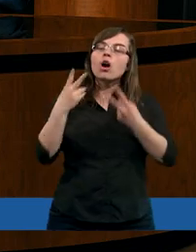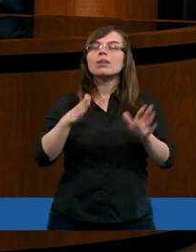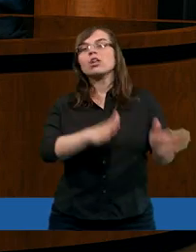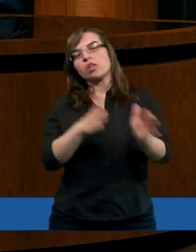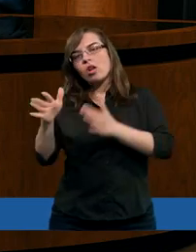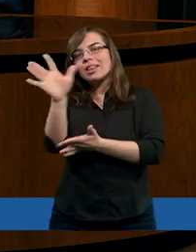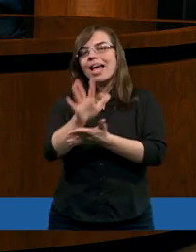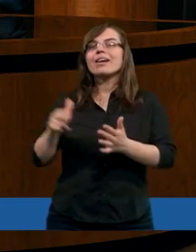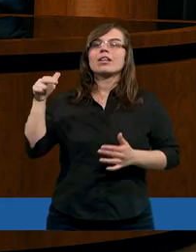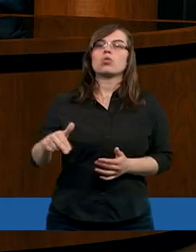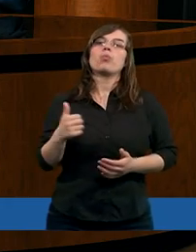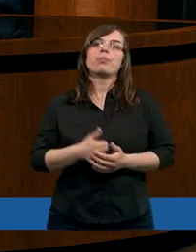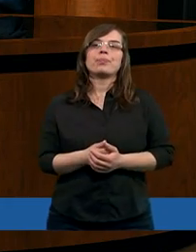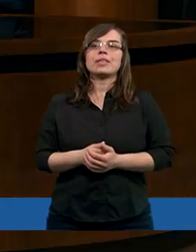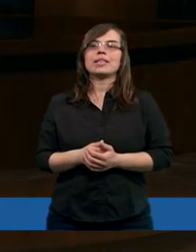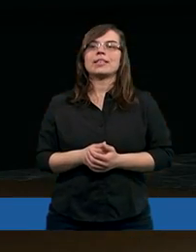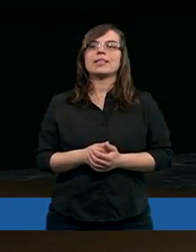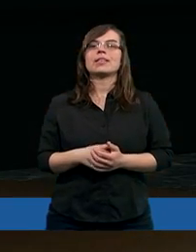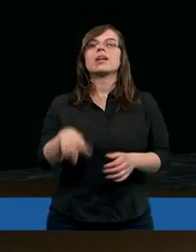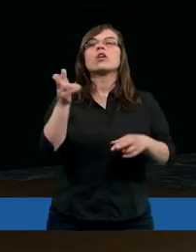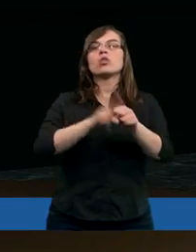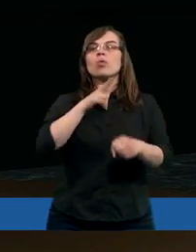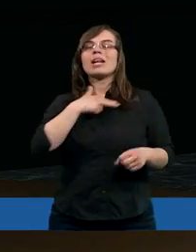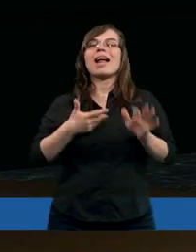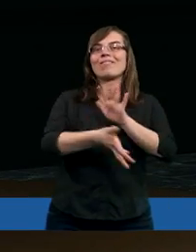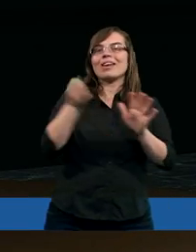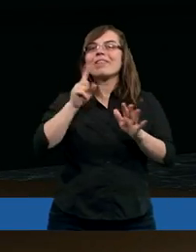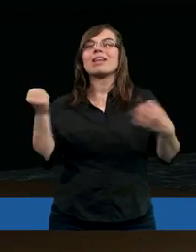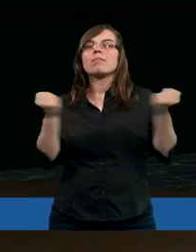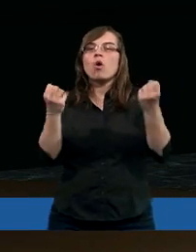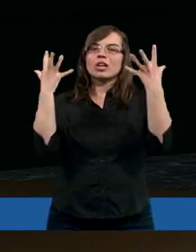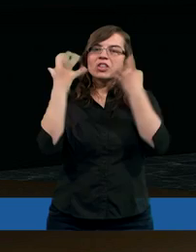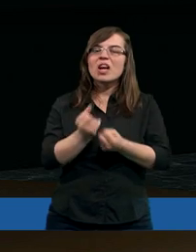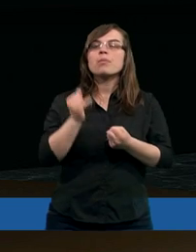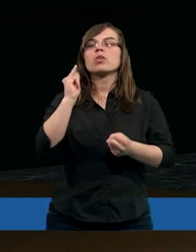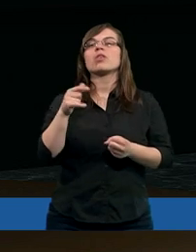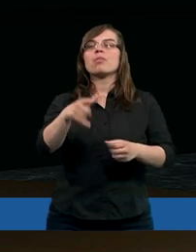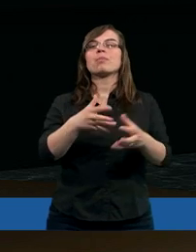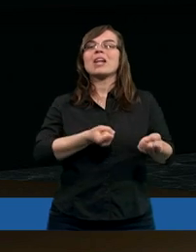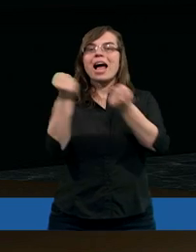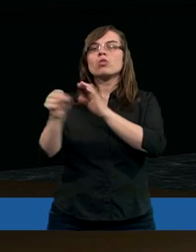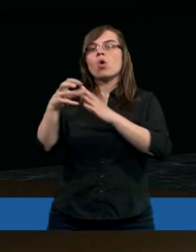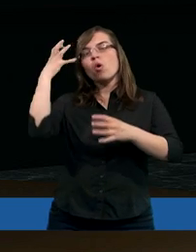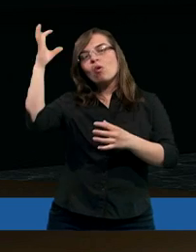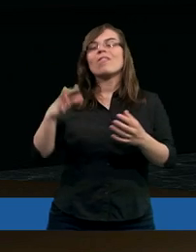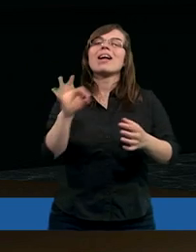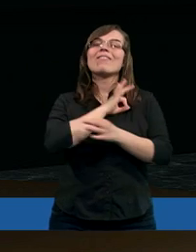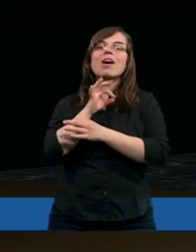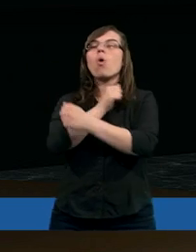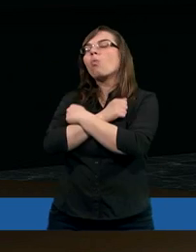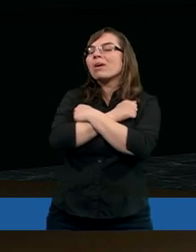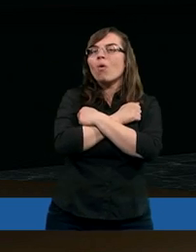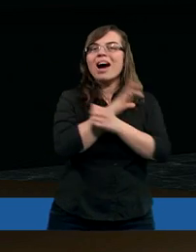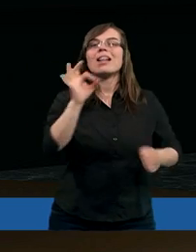odczytanie kolejnego tekstu. Który nas wyrwał z mocy ciemności i przeniósł do królestwa syna swego